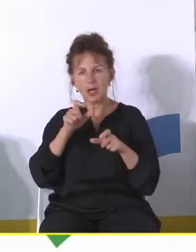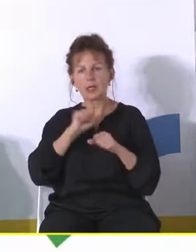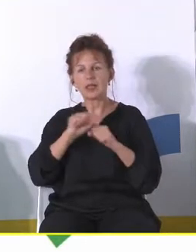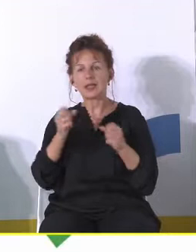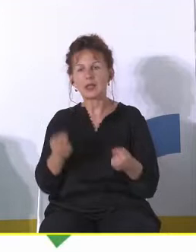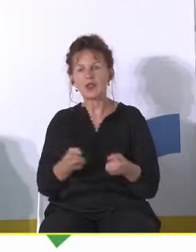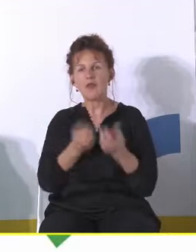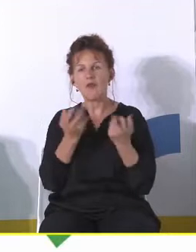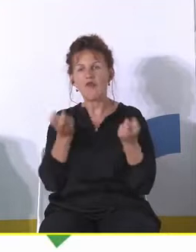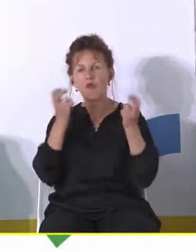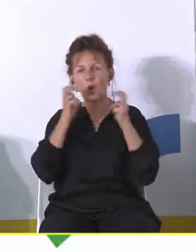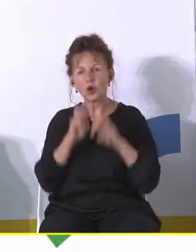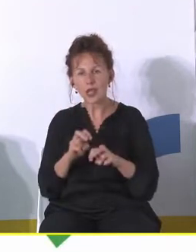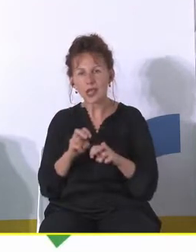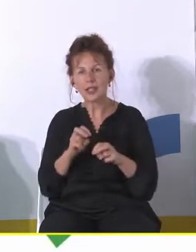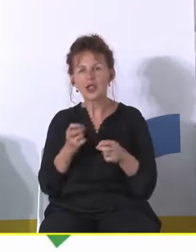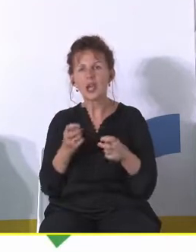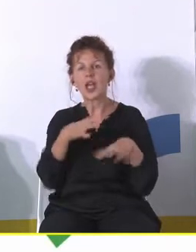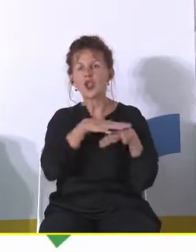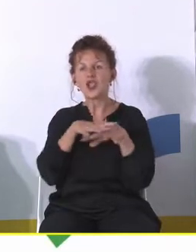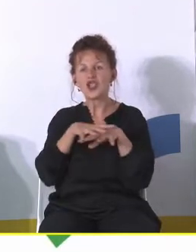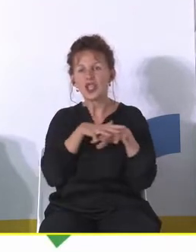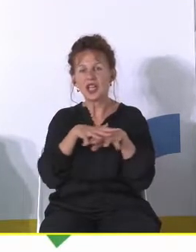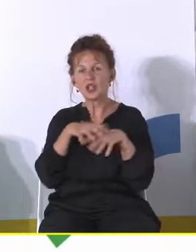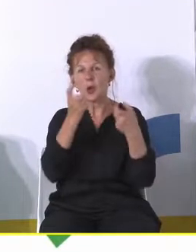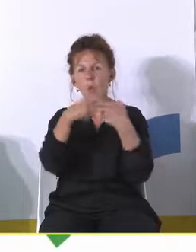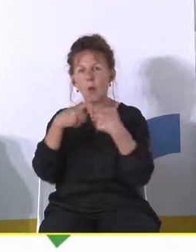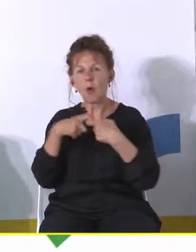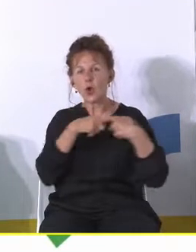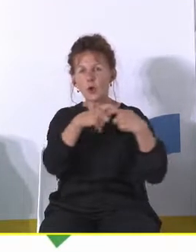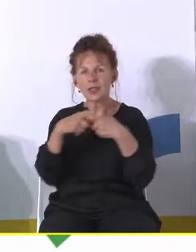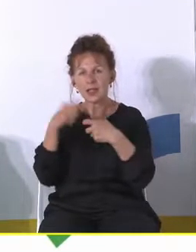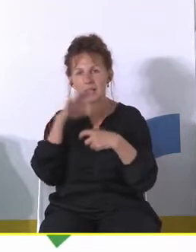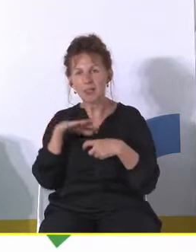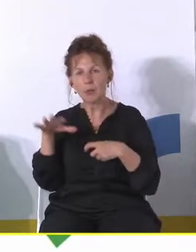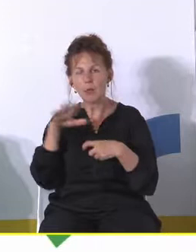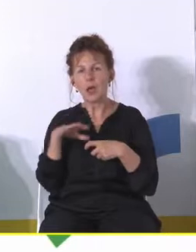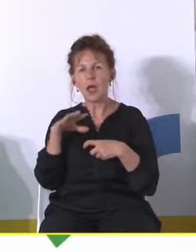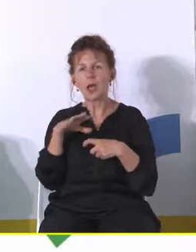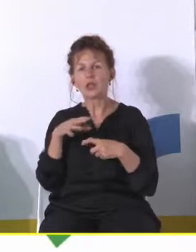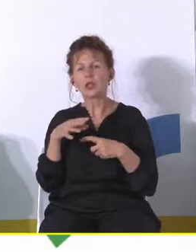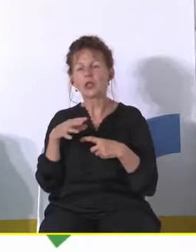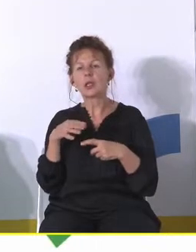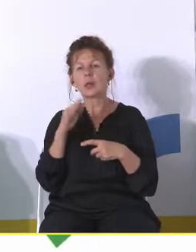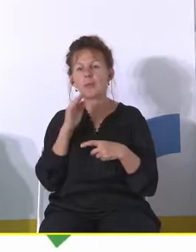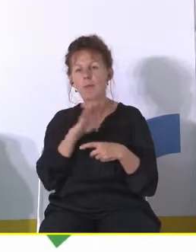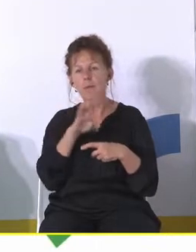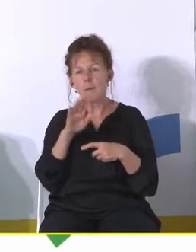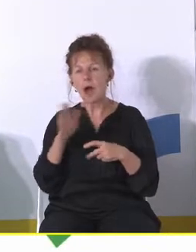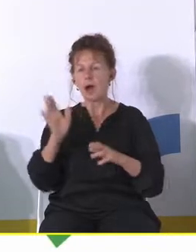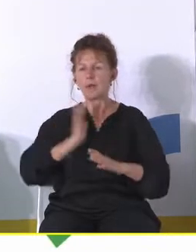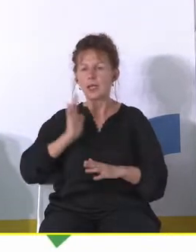relacji tworzenie sieci społecznych takich sieci społecznych które będą cechowały się poczuciem